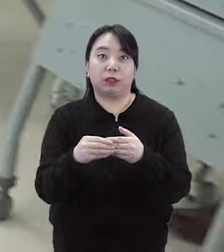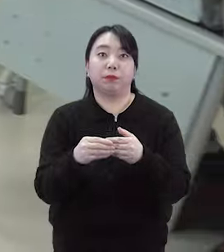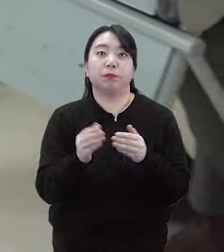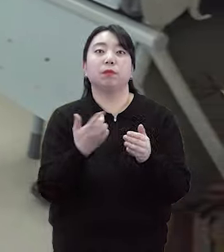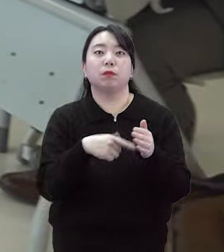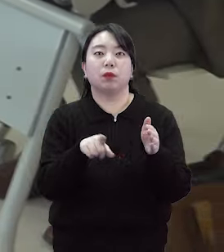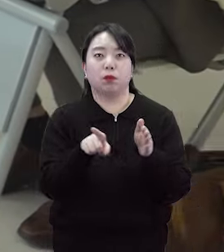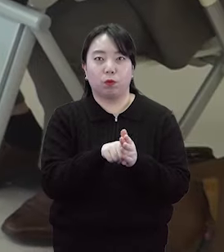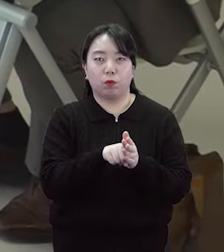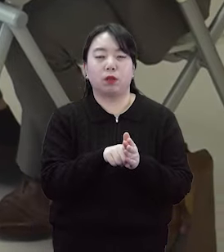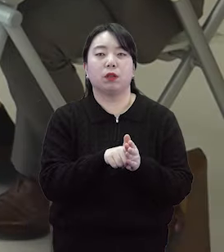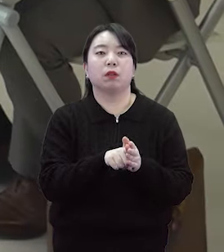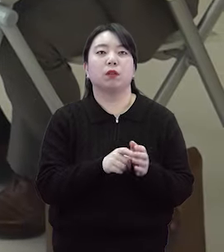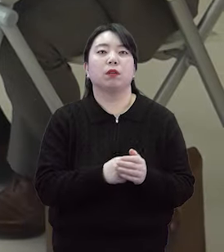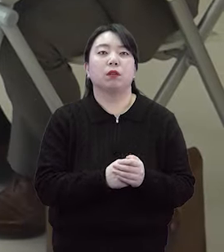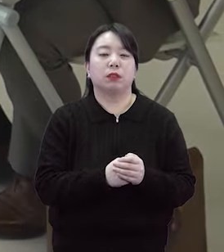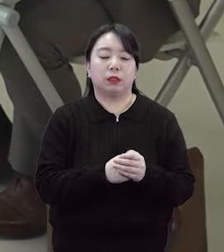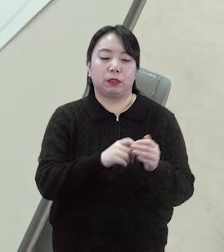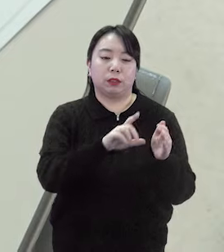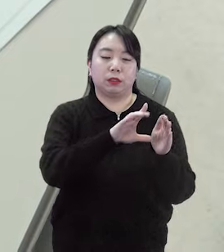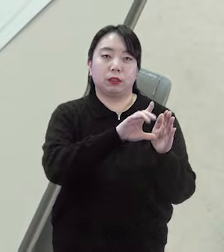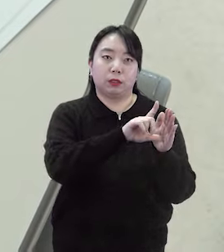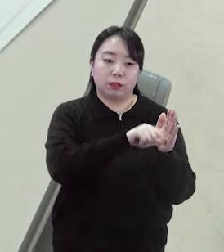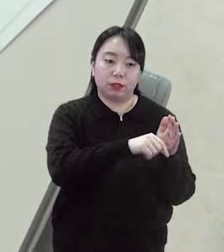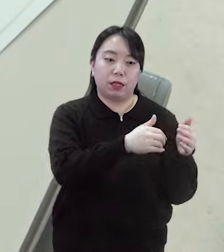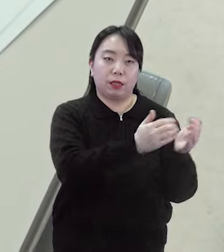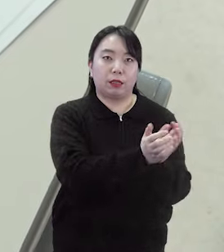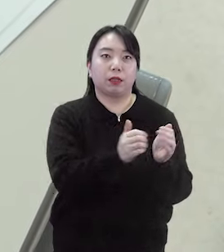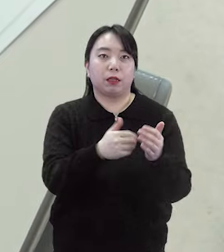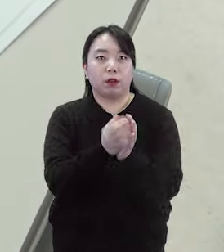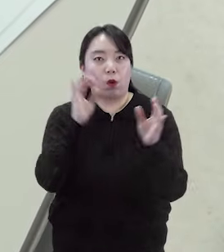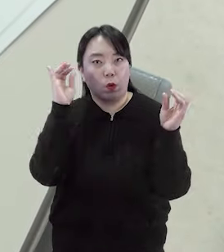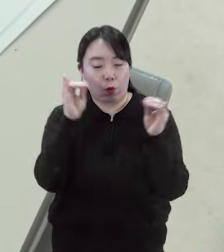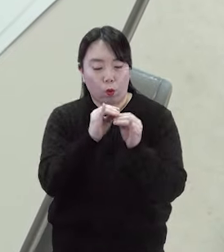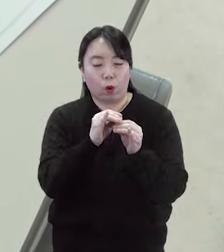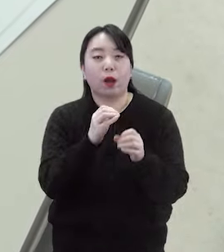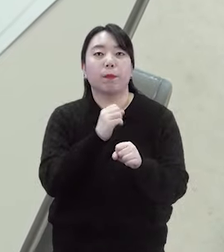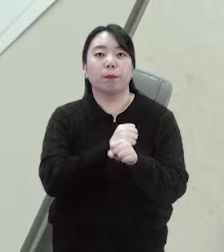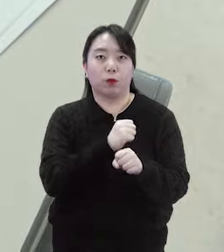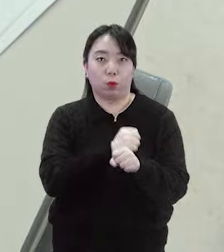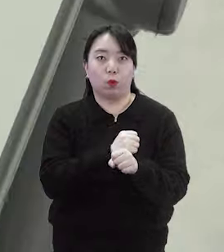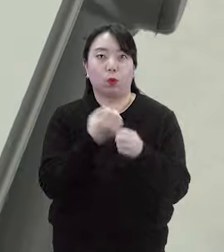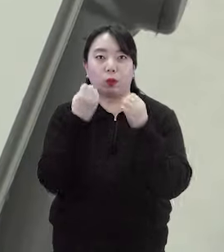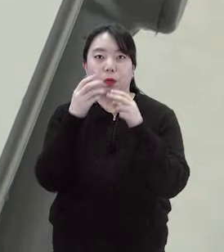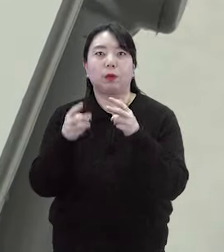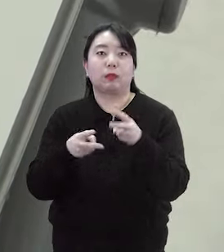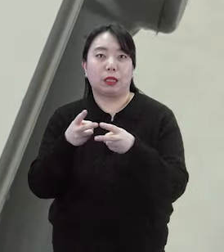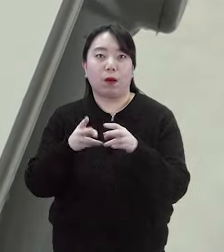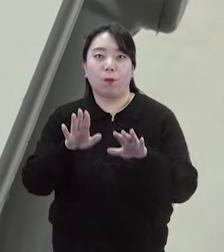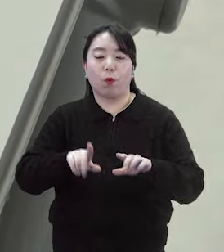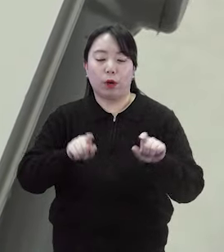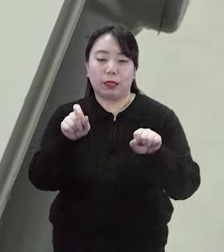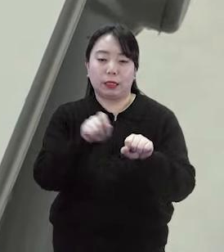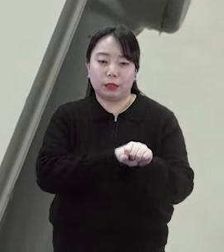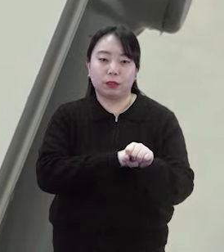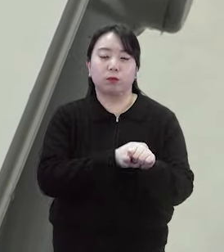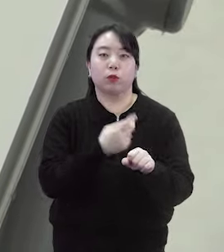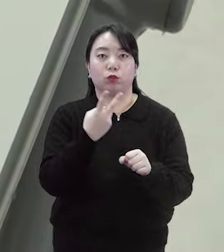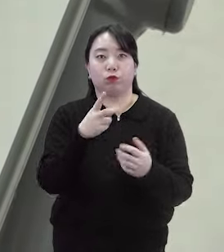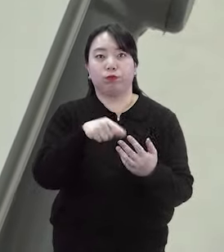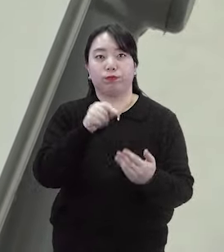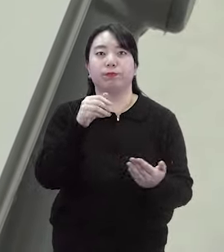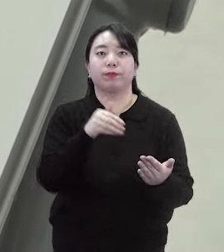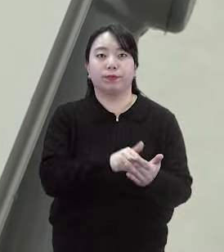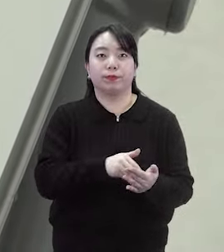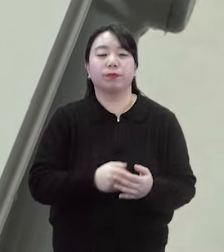방안 마련을 위해 최대공감 학습공동체 함께할 결심 678900을 올해 중점 특색사업으로